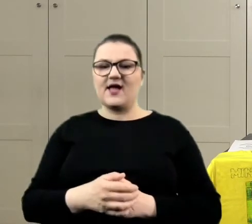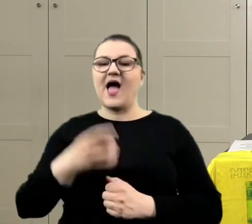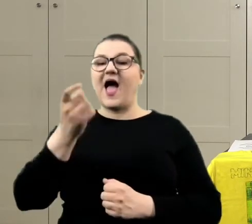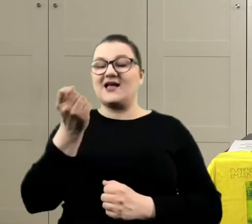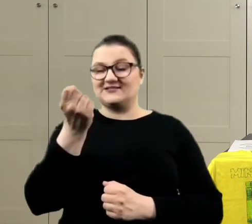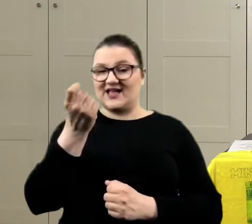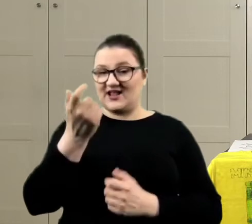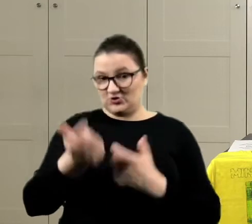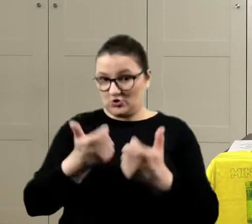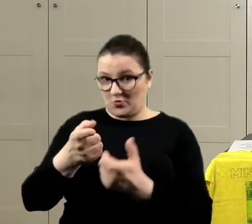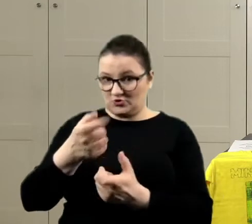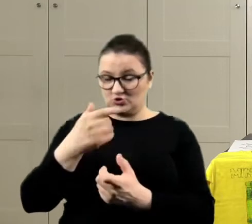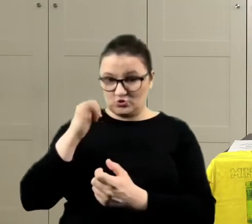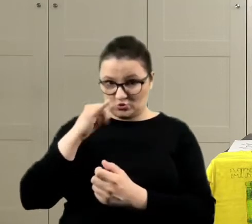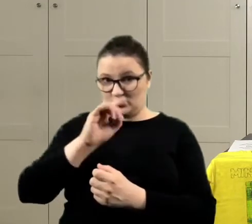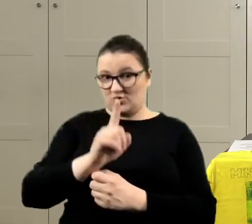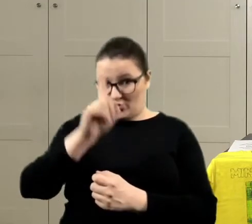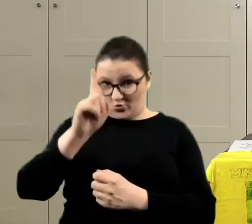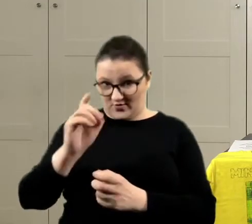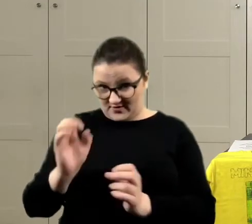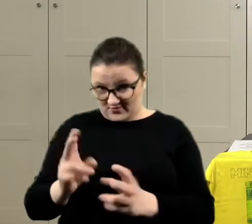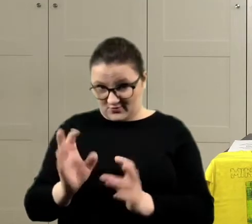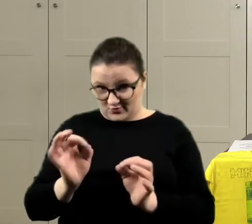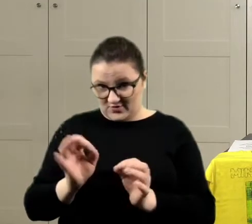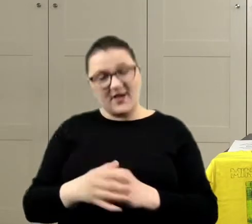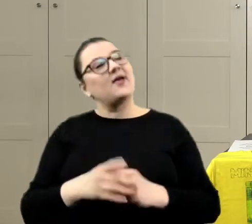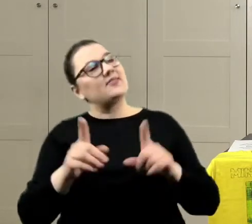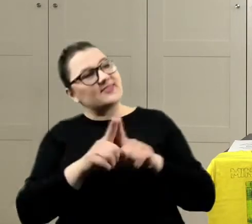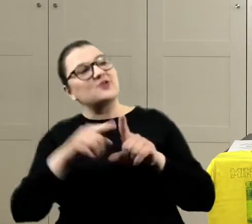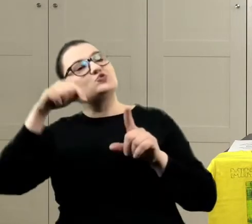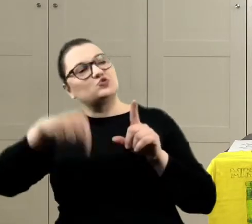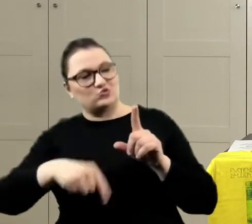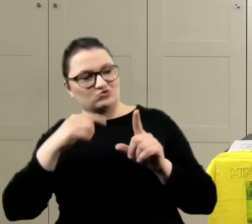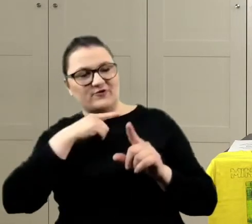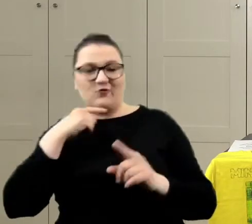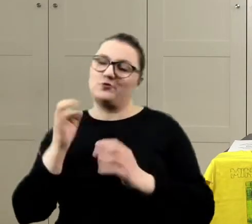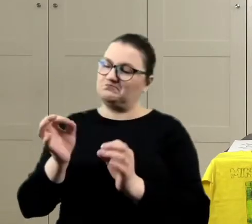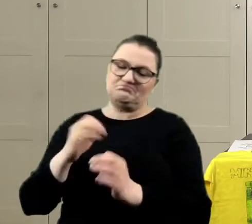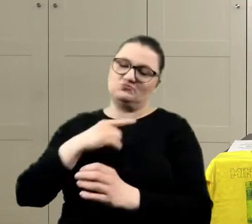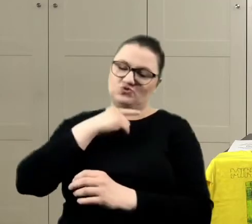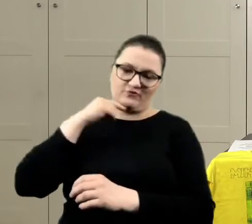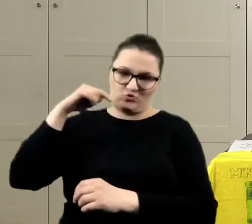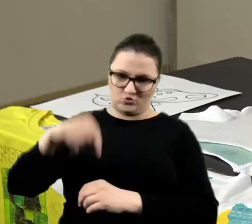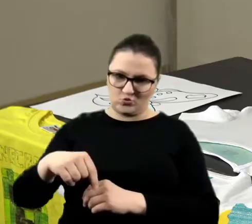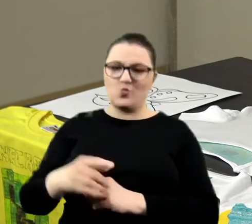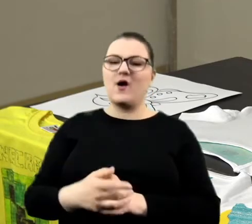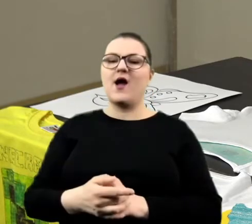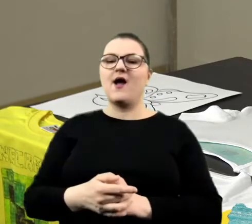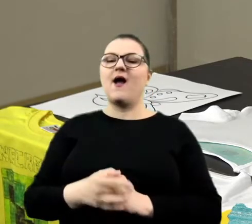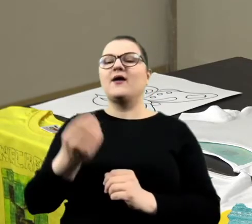zrobisz żółtą górę, dobra? I dół. I dół na czerwono. Tylko może jeszcze troszeczkę